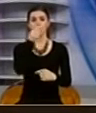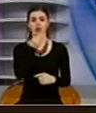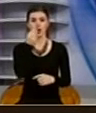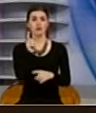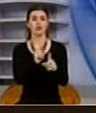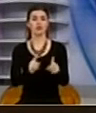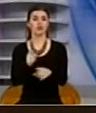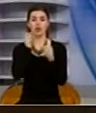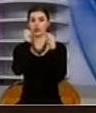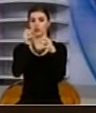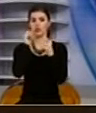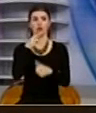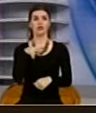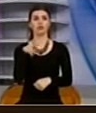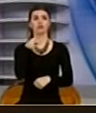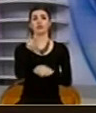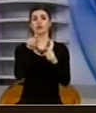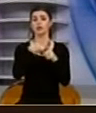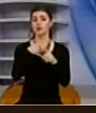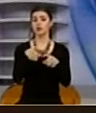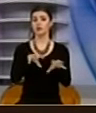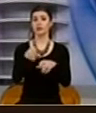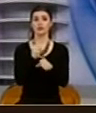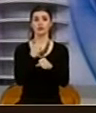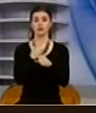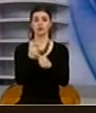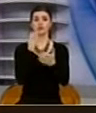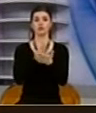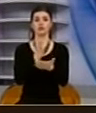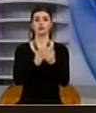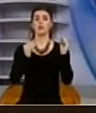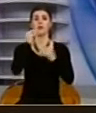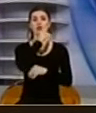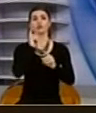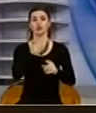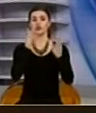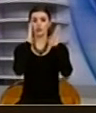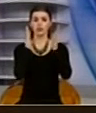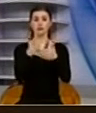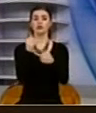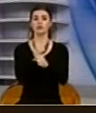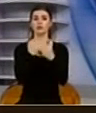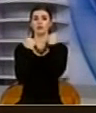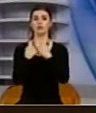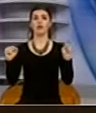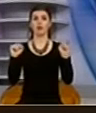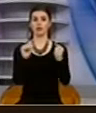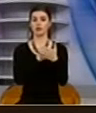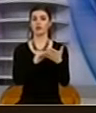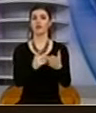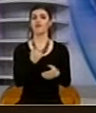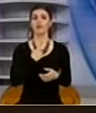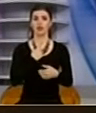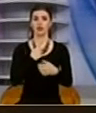e përdeqme në vend, konsideroje se puntore të menajmenti rëtë kësë edhe me shumë duhet të angazhojnë për integritetin dhe pavarësi editoriale,